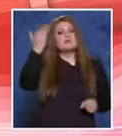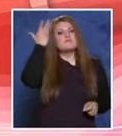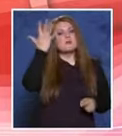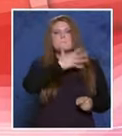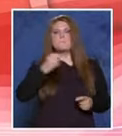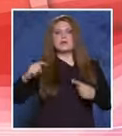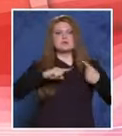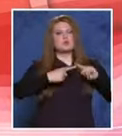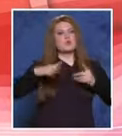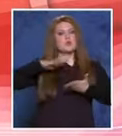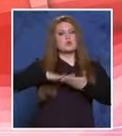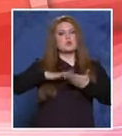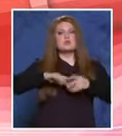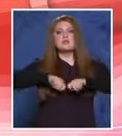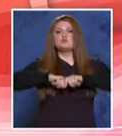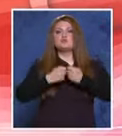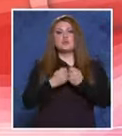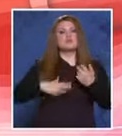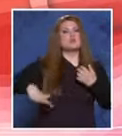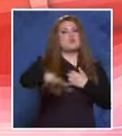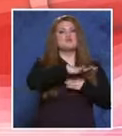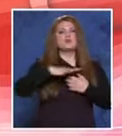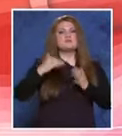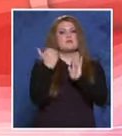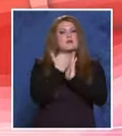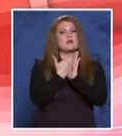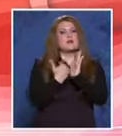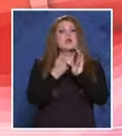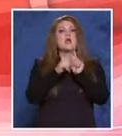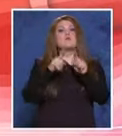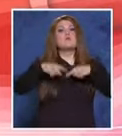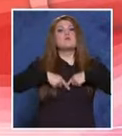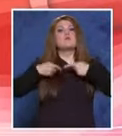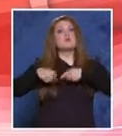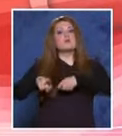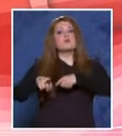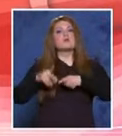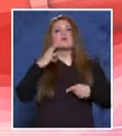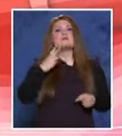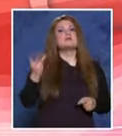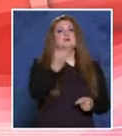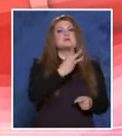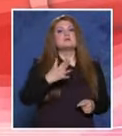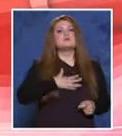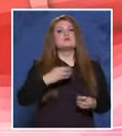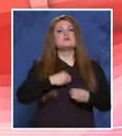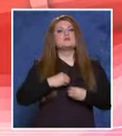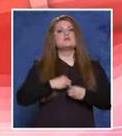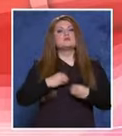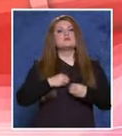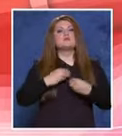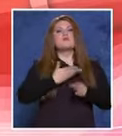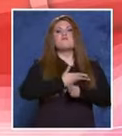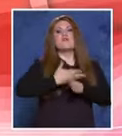безспорно доказана, нарушаването на обществения ред също, и както прокуратурата сполучливо се изрази, и тримата са имали чувството за едно вечно